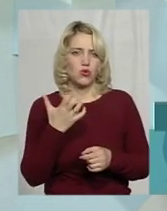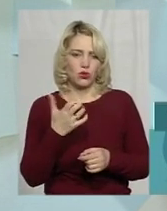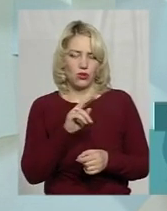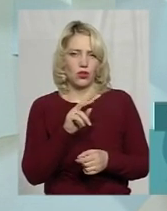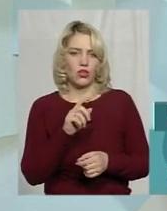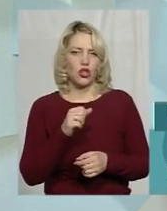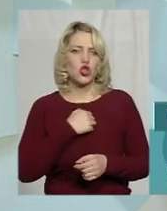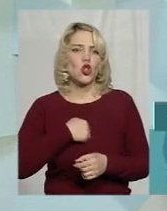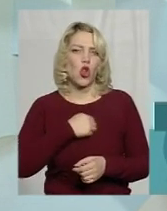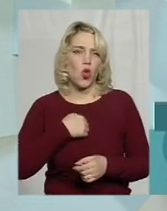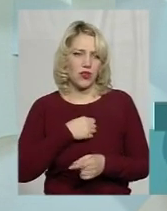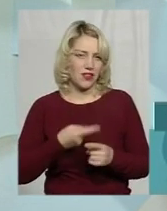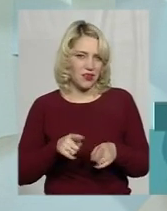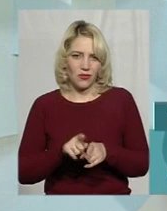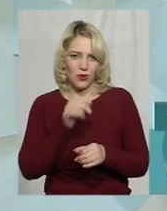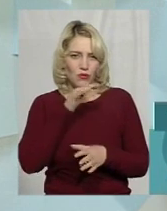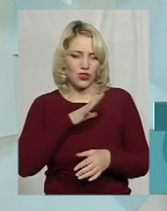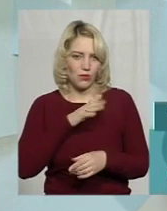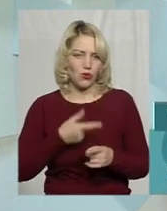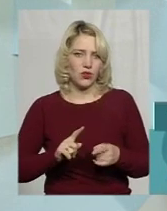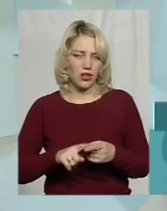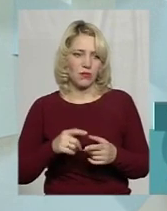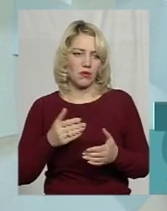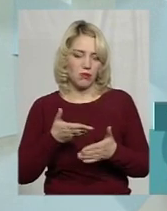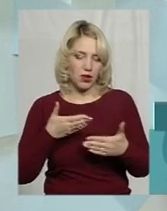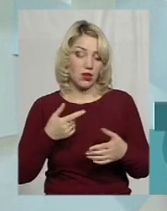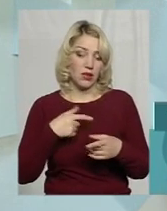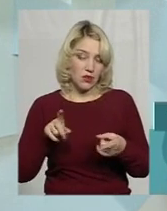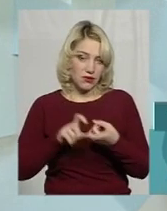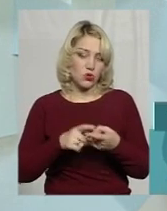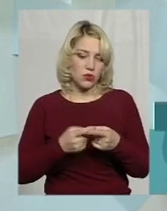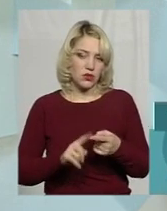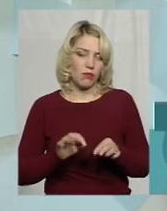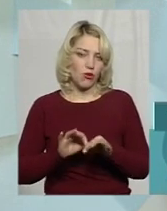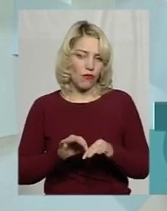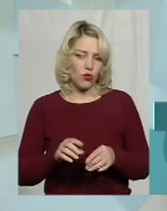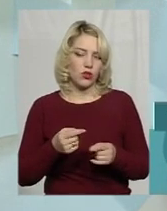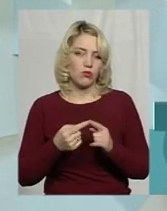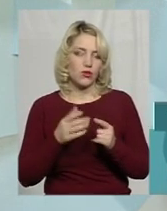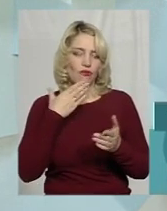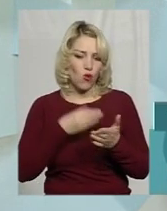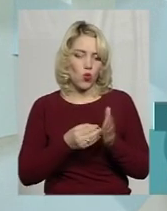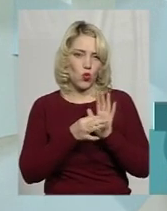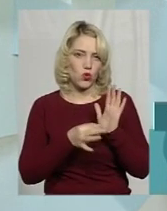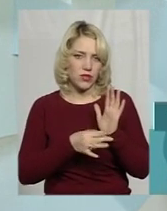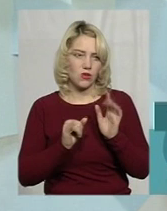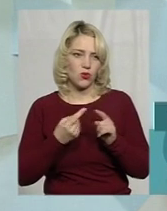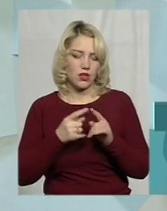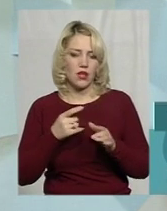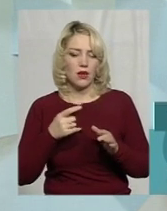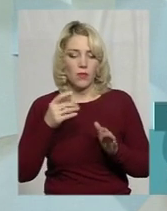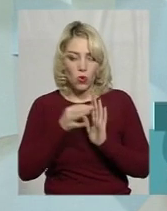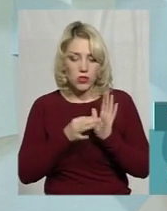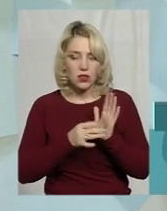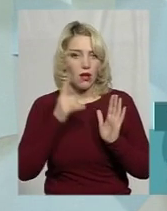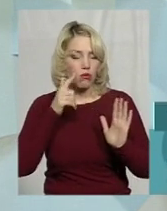буває. В связку з цим ми проводимо свою оцінку, і ця оцінка, в принципі, доступна, прозора і зрозуміла.